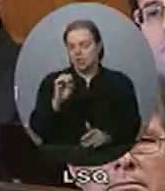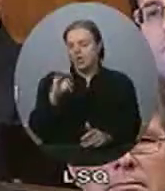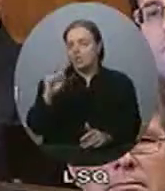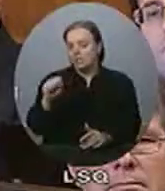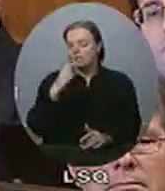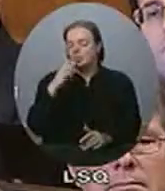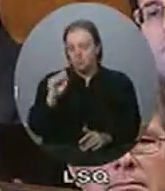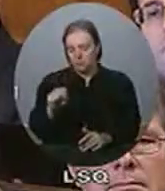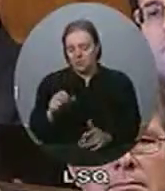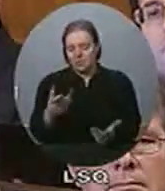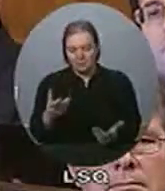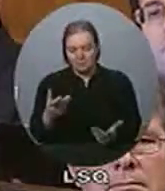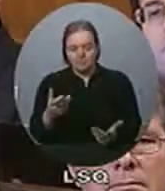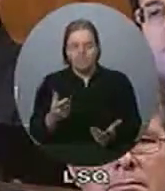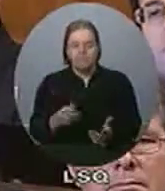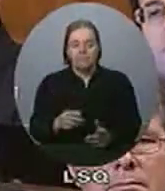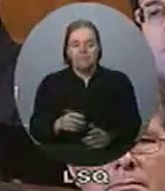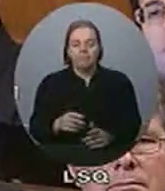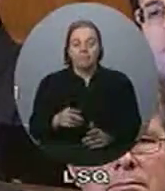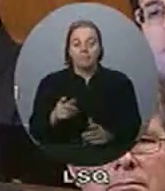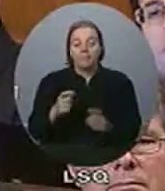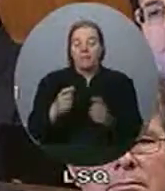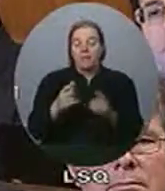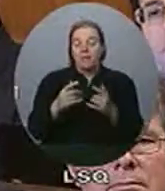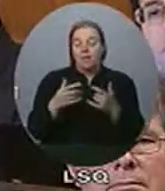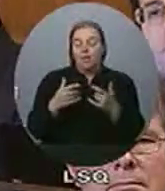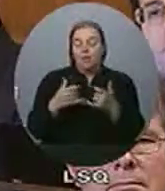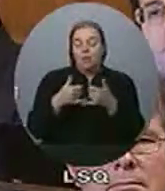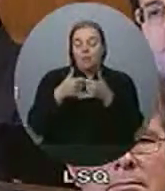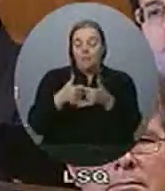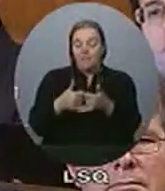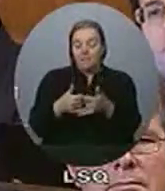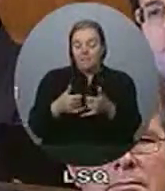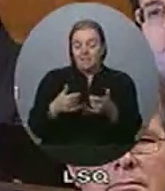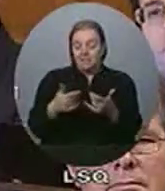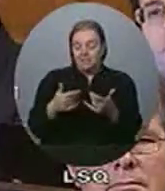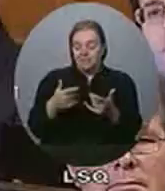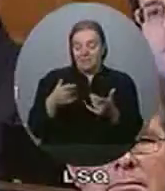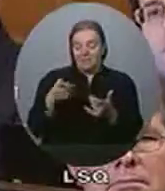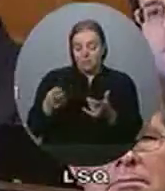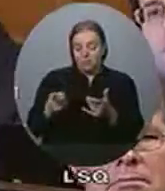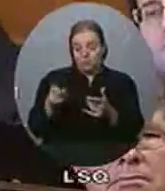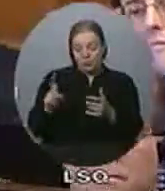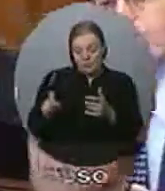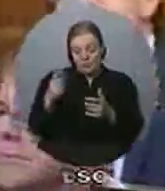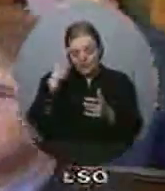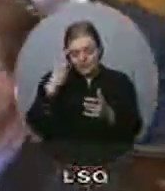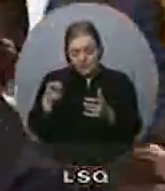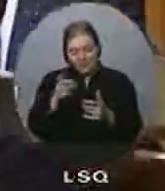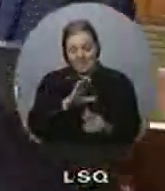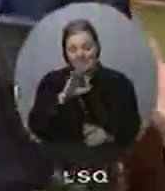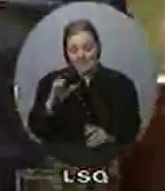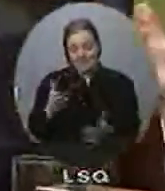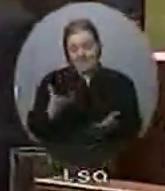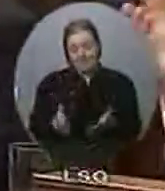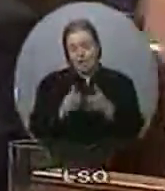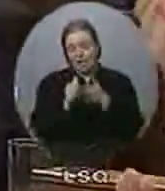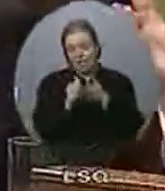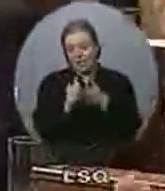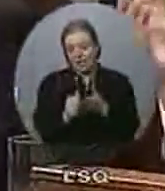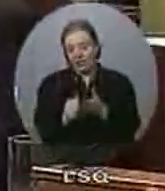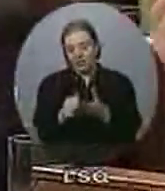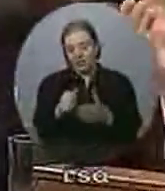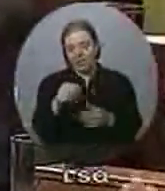le prix dont ma collègue devrait te rendre compte, c'est que le Canada est en tête de peloton